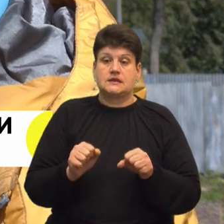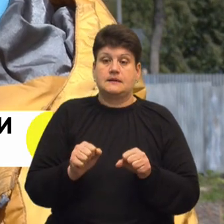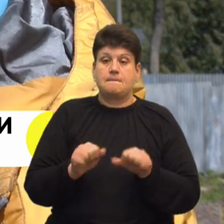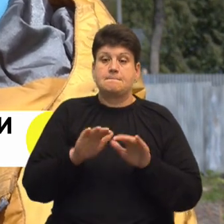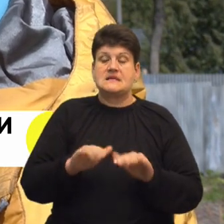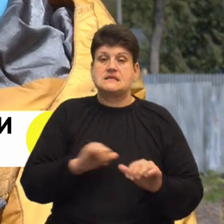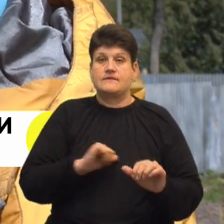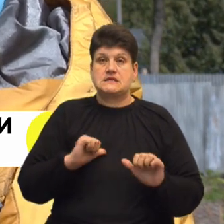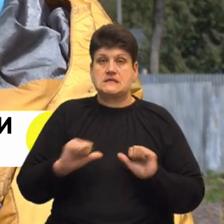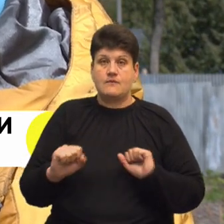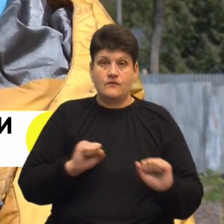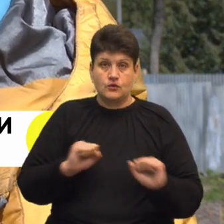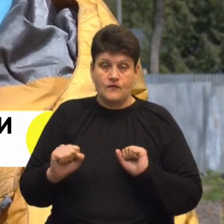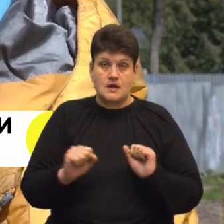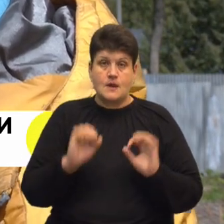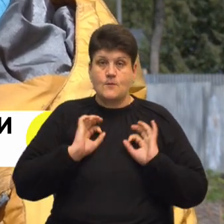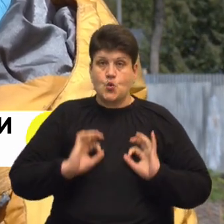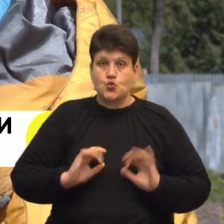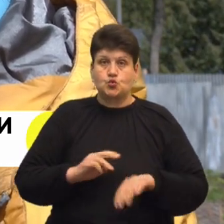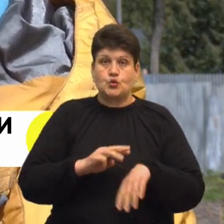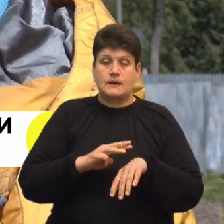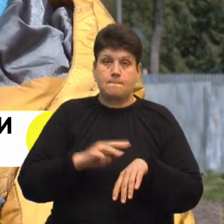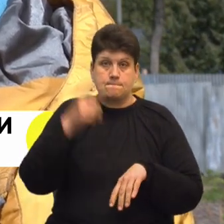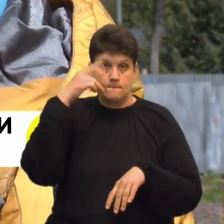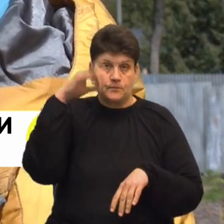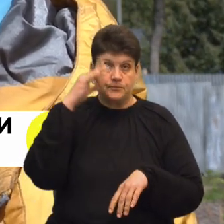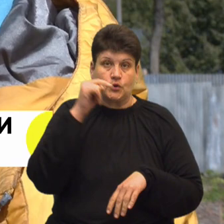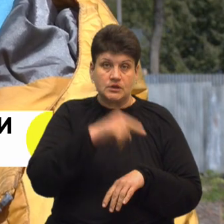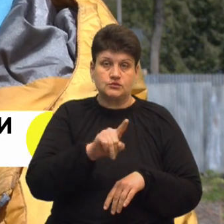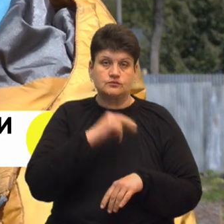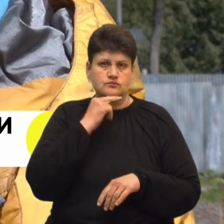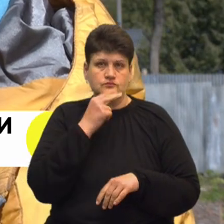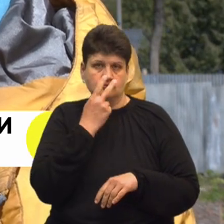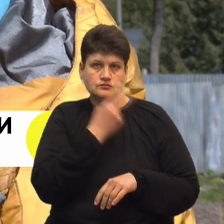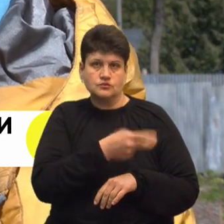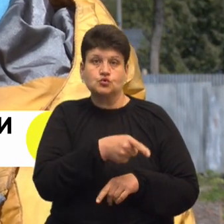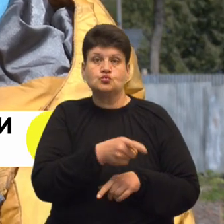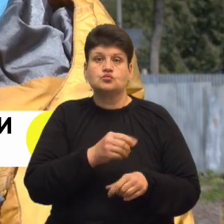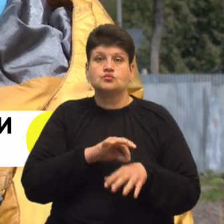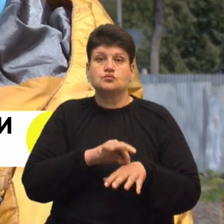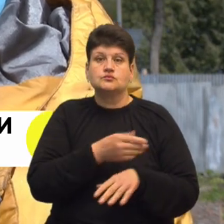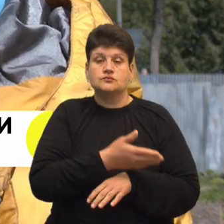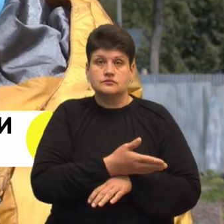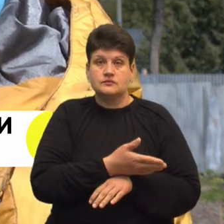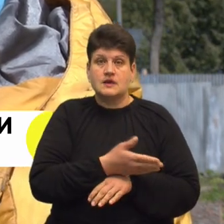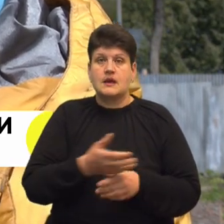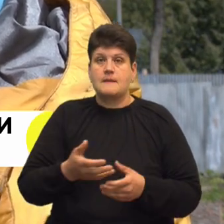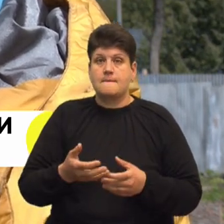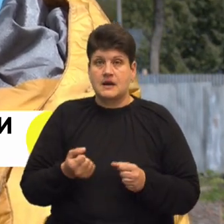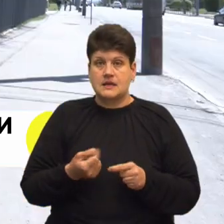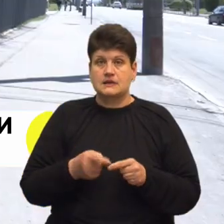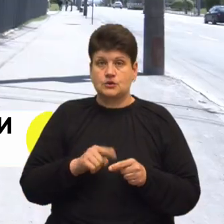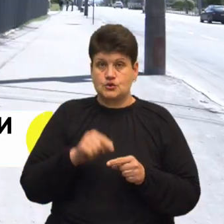місцеве усе виродування, прокуратури, міліції, про те, щоб вони звернули увагу, що тут відбувається, і прийняти до цього